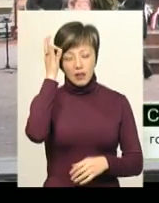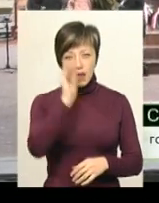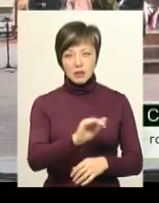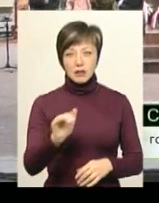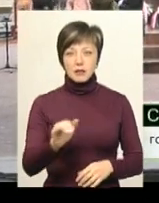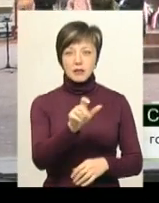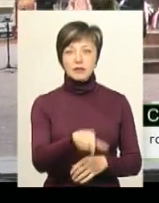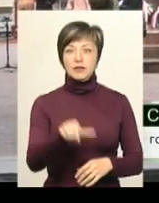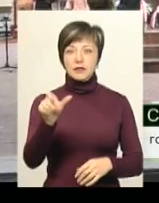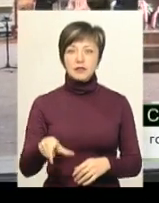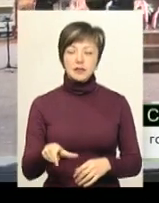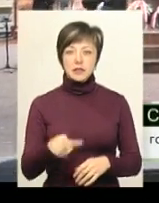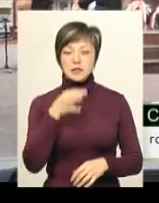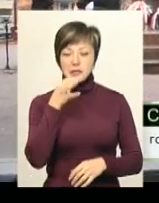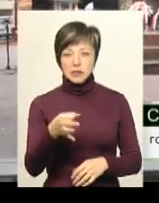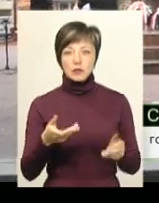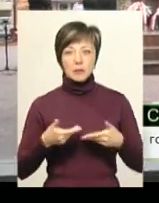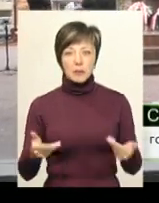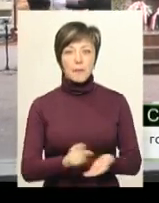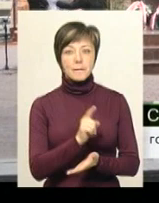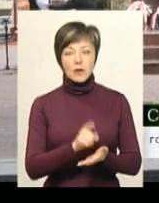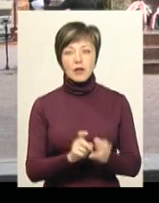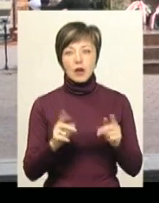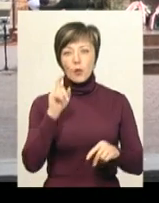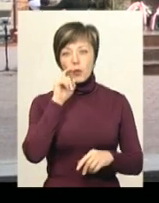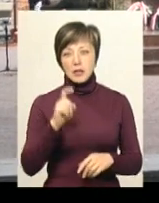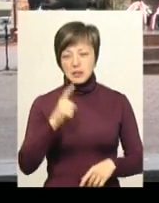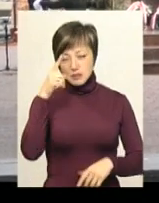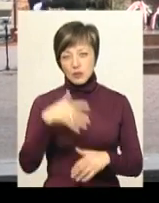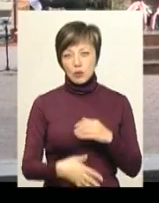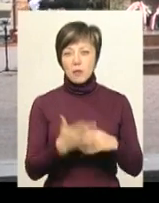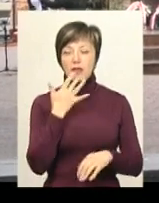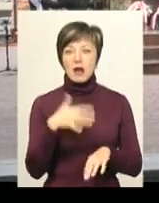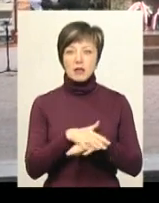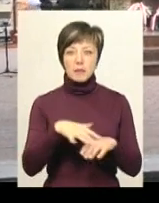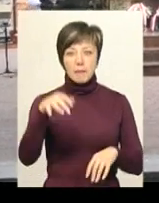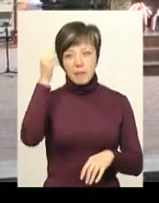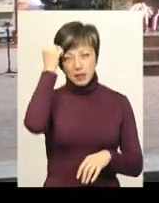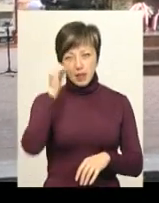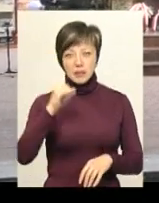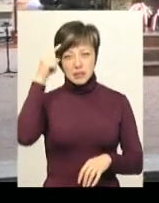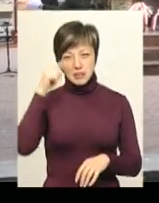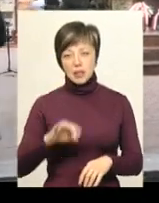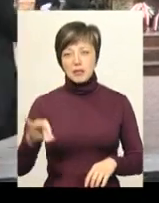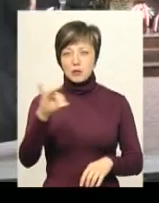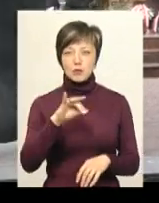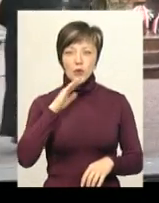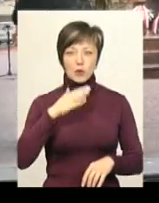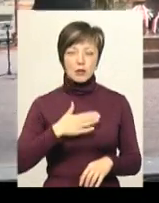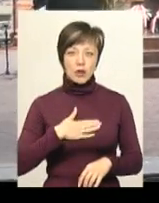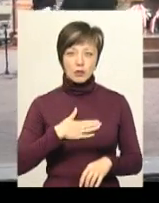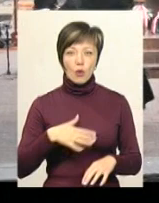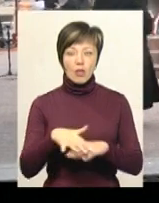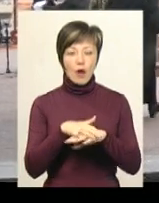людям, сказати про те, що ми повинні, як українська свідома нація, пам'ятати і знати історію нашого